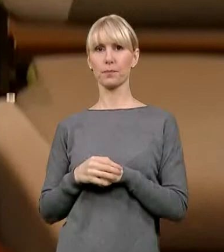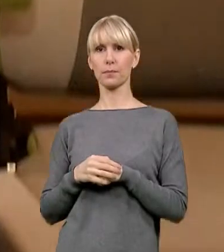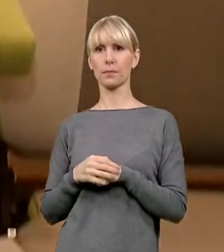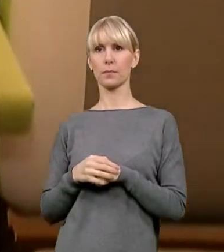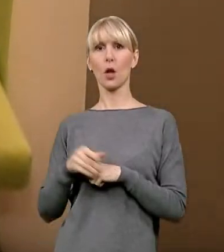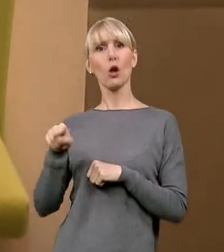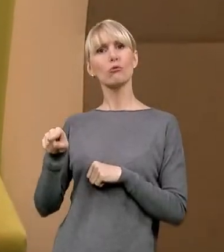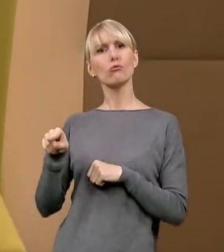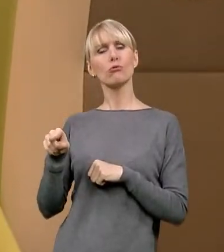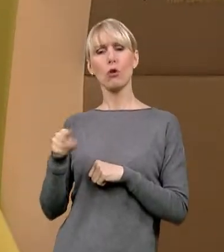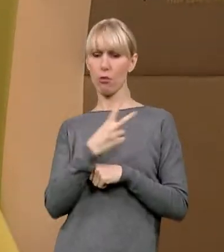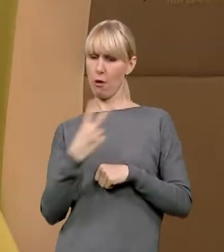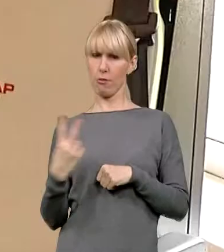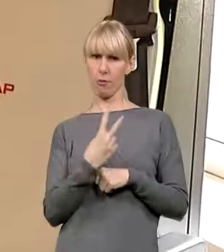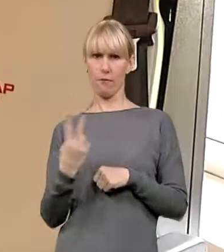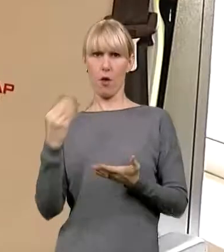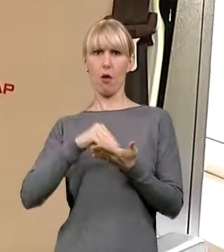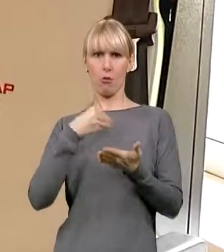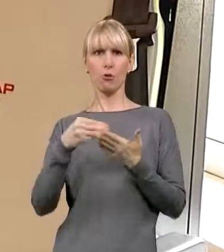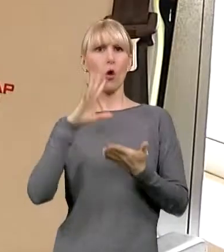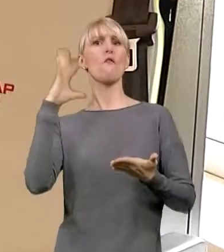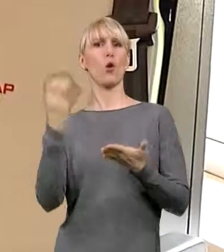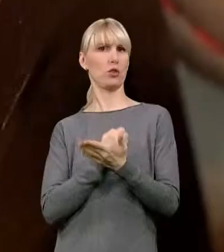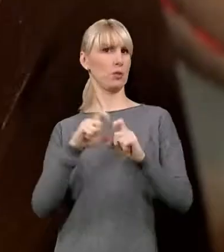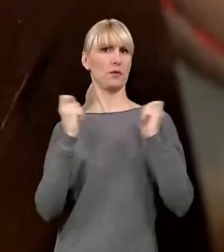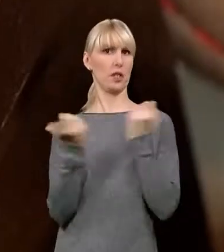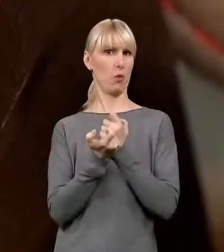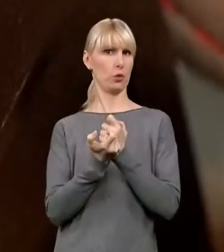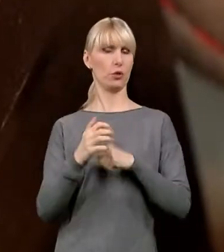I to były te dwie dotacje, które wykorzystaliśmy.